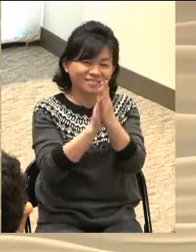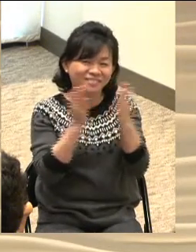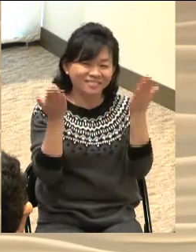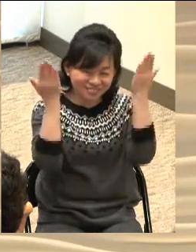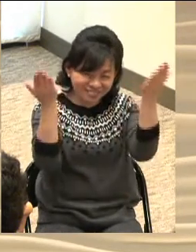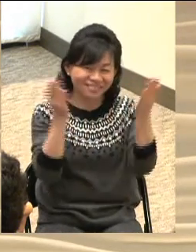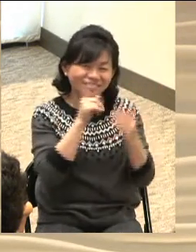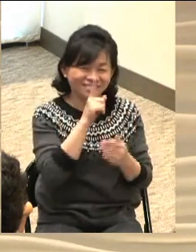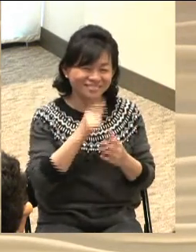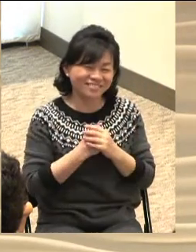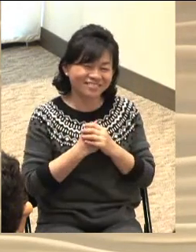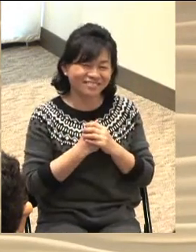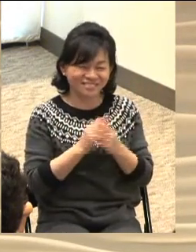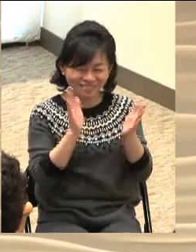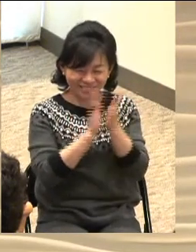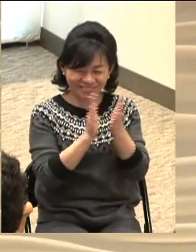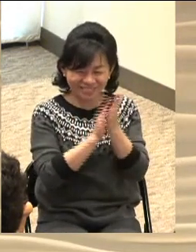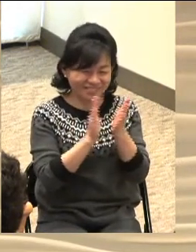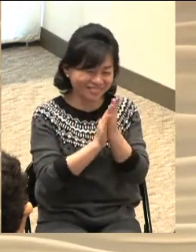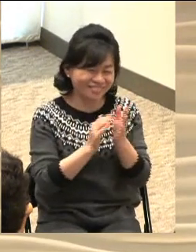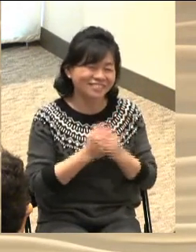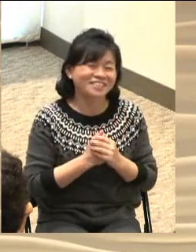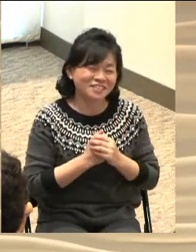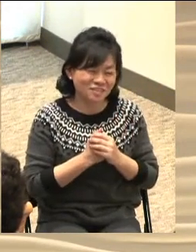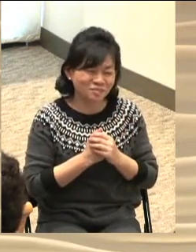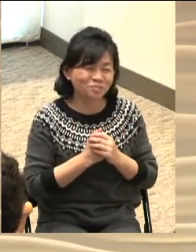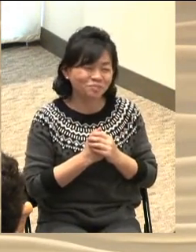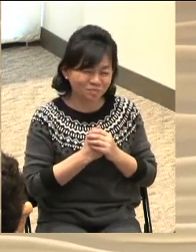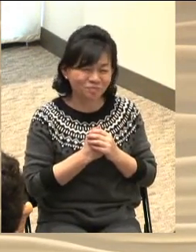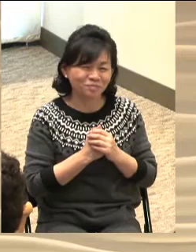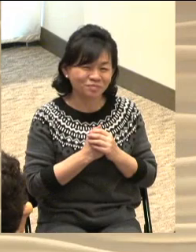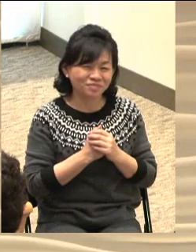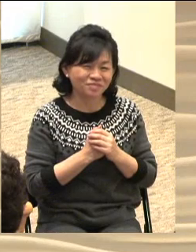칩니다만 여러분들은 신경 안 쓰셔도 되겠습니다